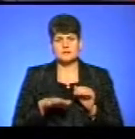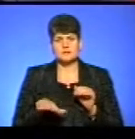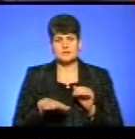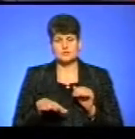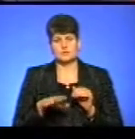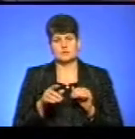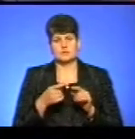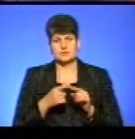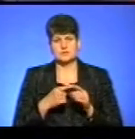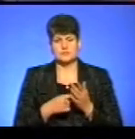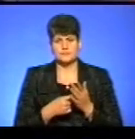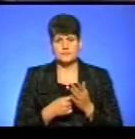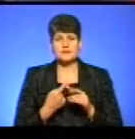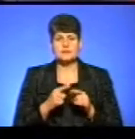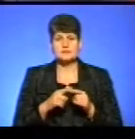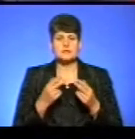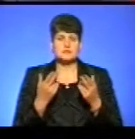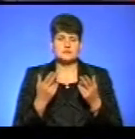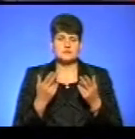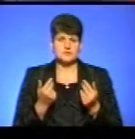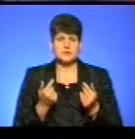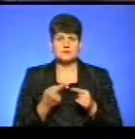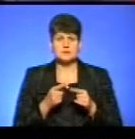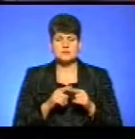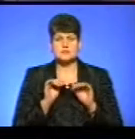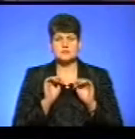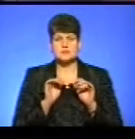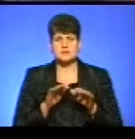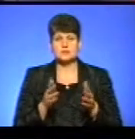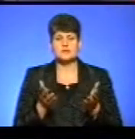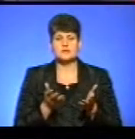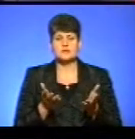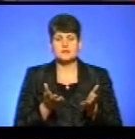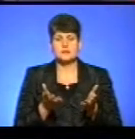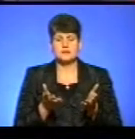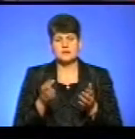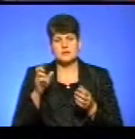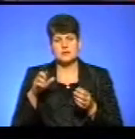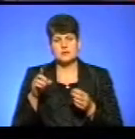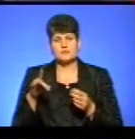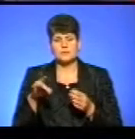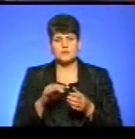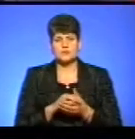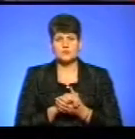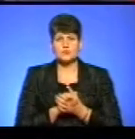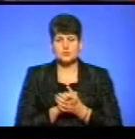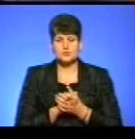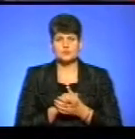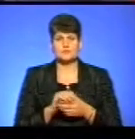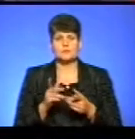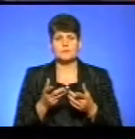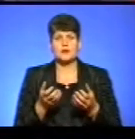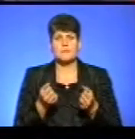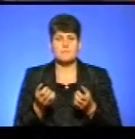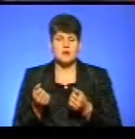Тому це, звичайно, такий захід, який країни Європейського Союзу, Шенгенської зони, для себе